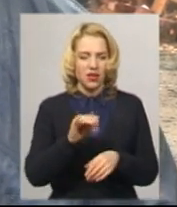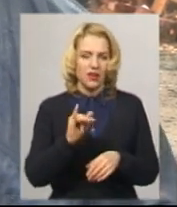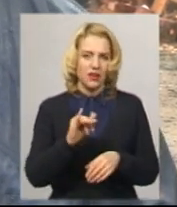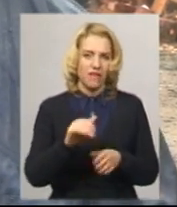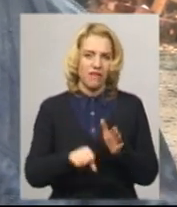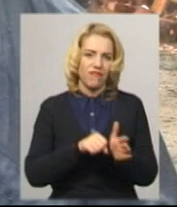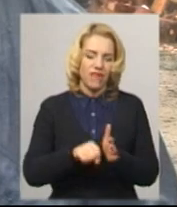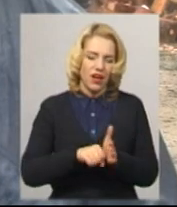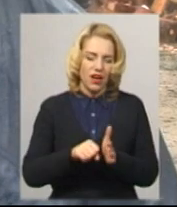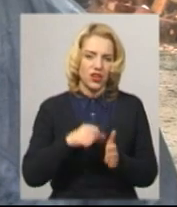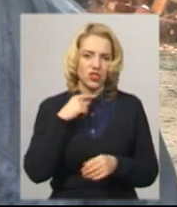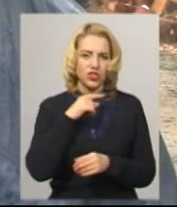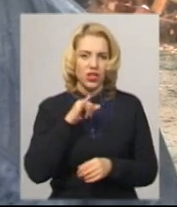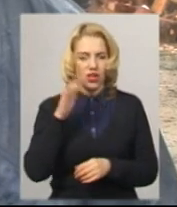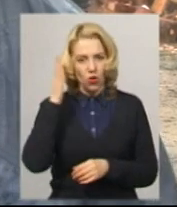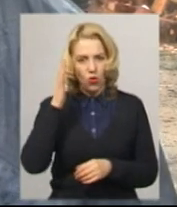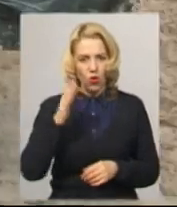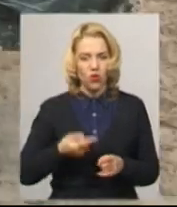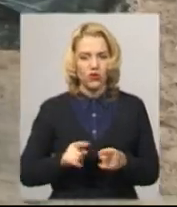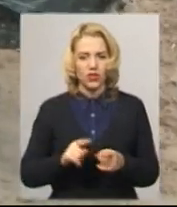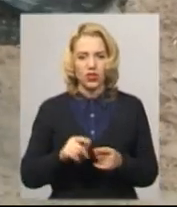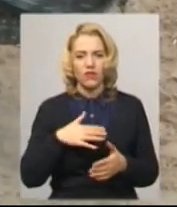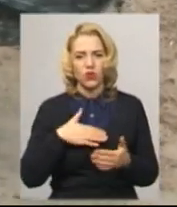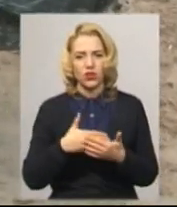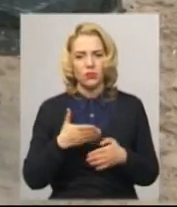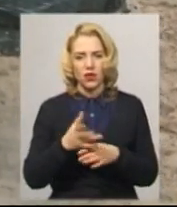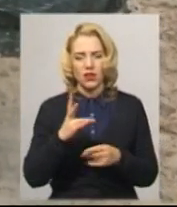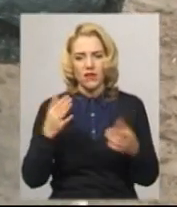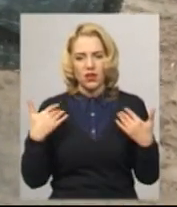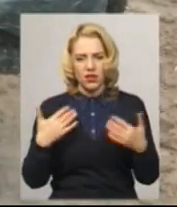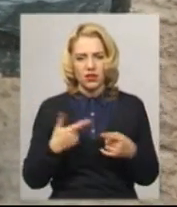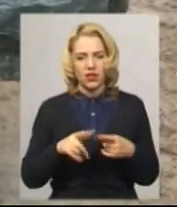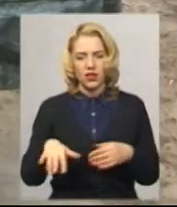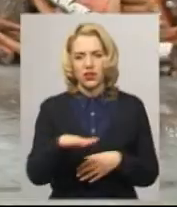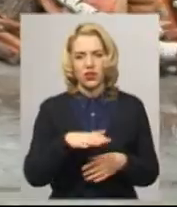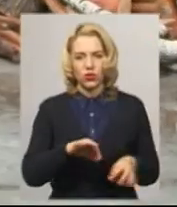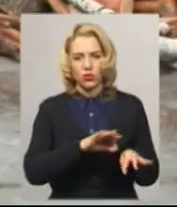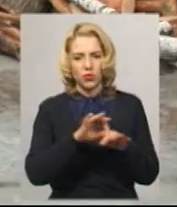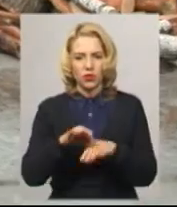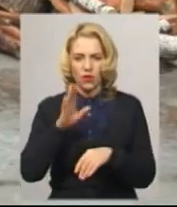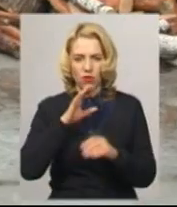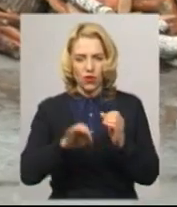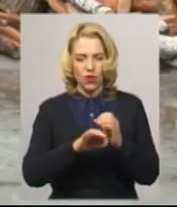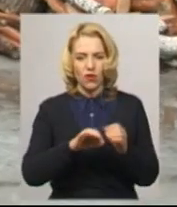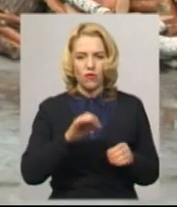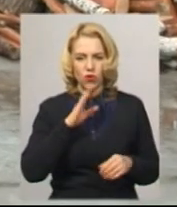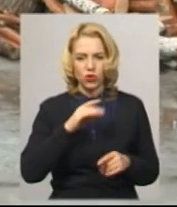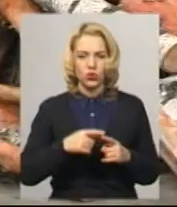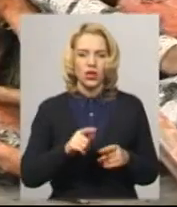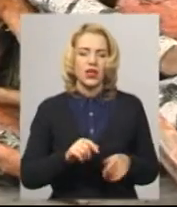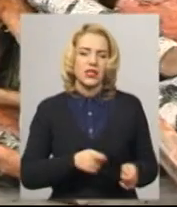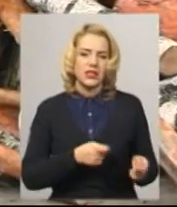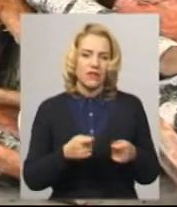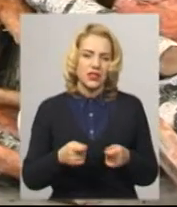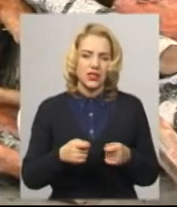також волонтери нам допомагають по виходними. На територію провели питноводу, завезли 40 кубів дров, тріску на розпал, встановили